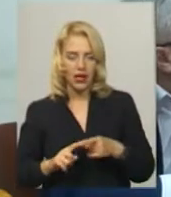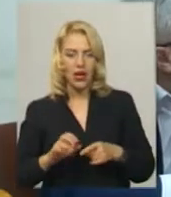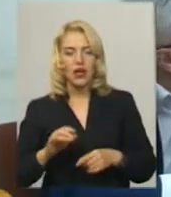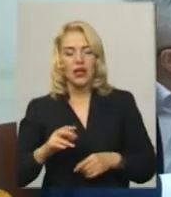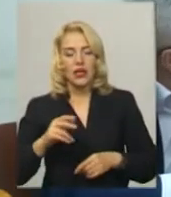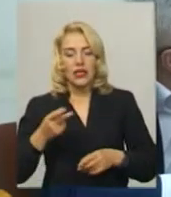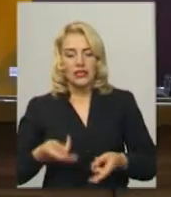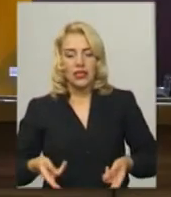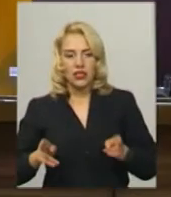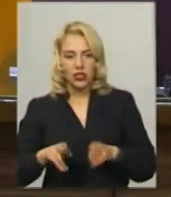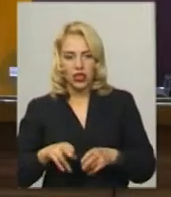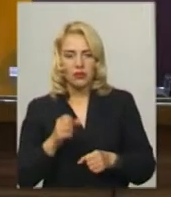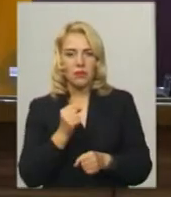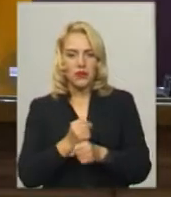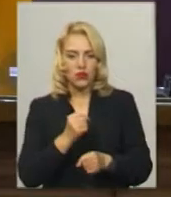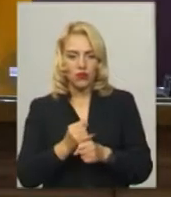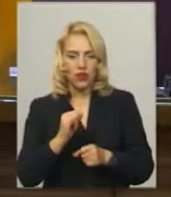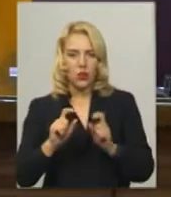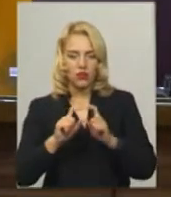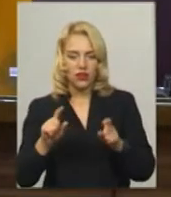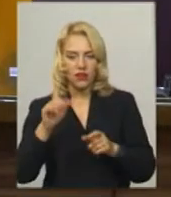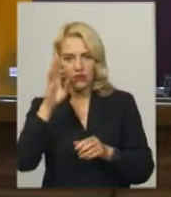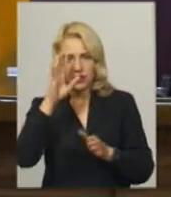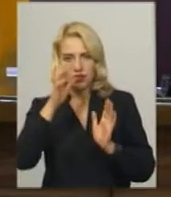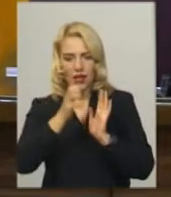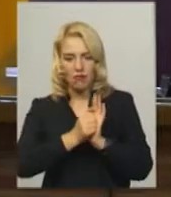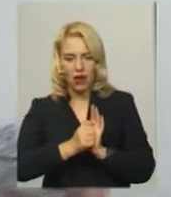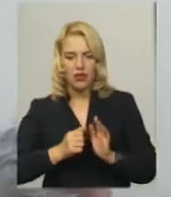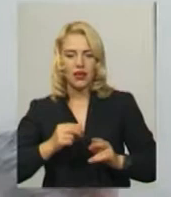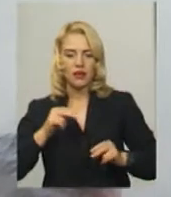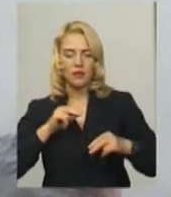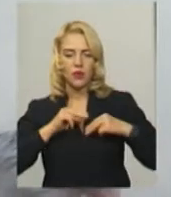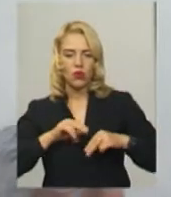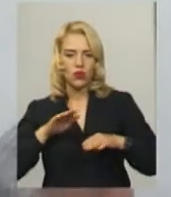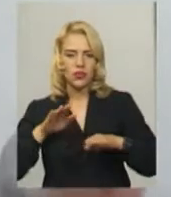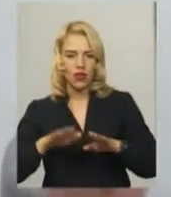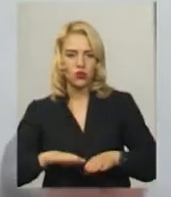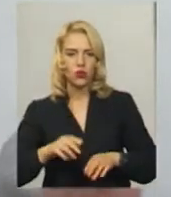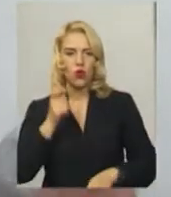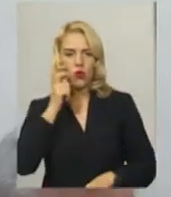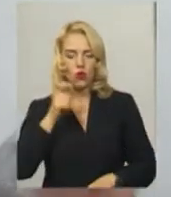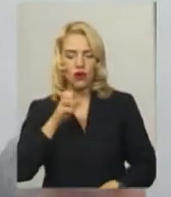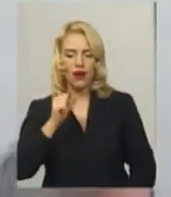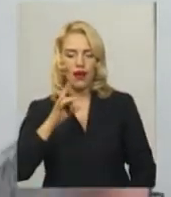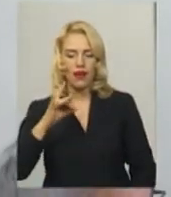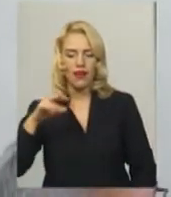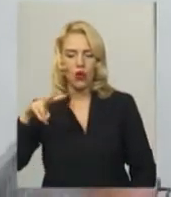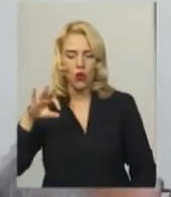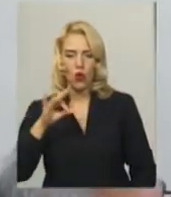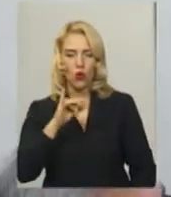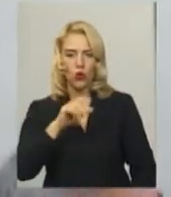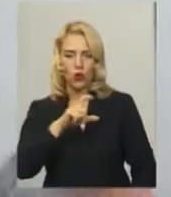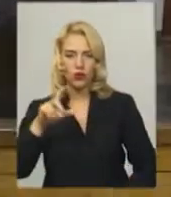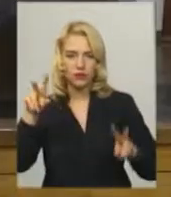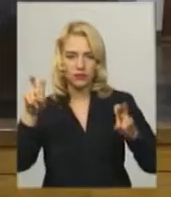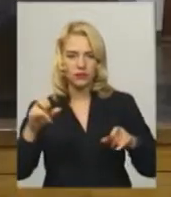області, залишаючись працівником відомства. Він займає посаду на державному підприємстві «УкрАерорух». У січні 2017-го Генеральна